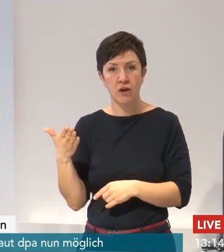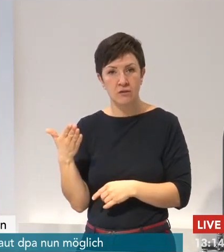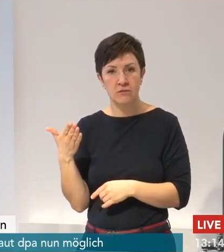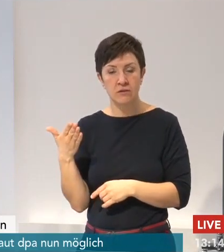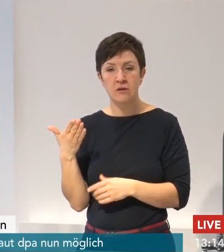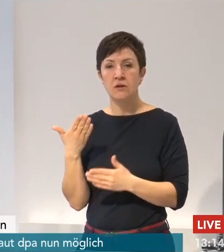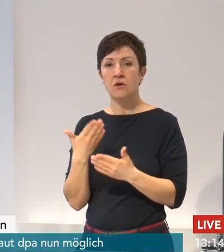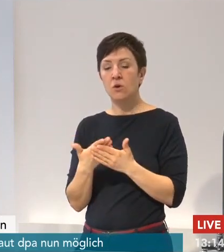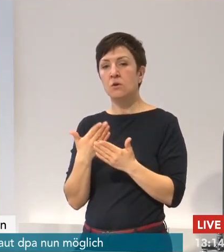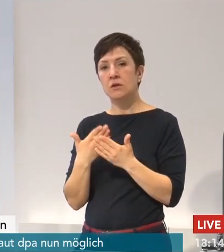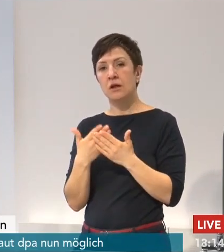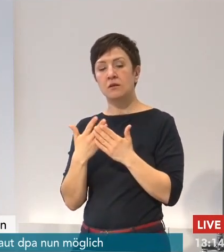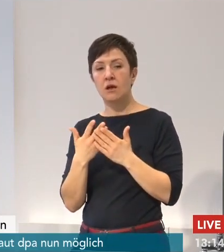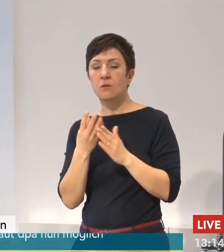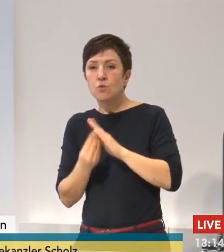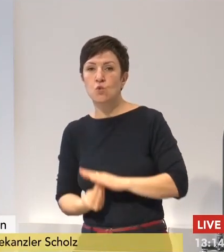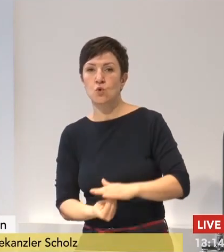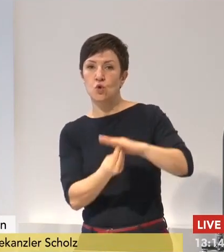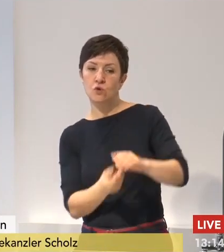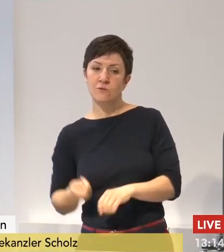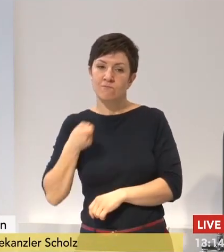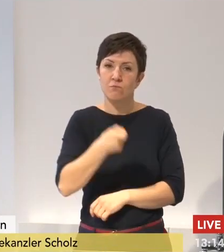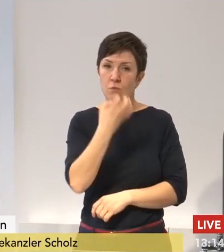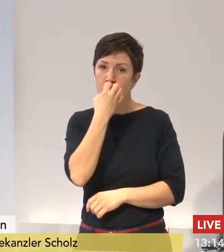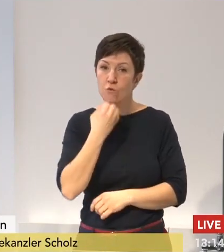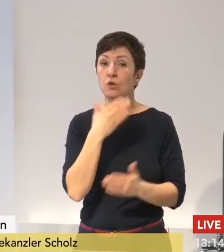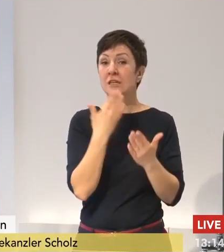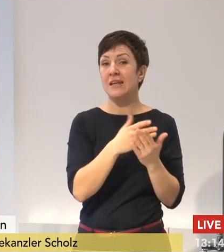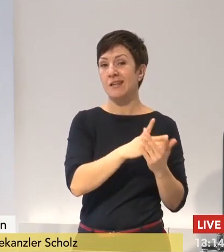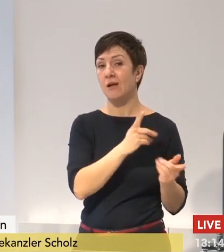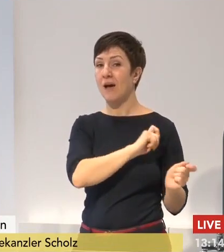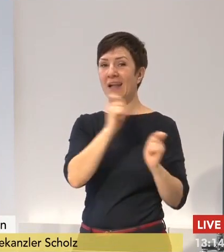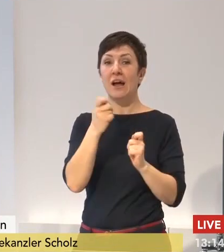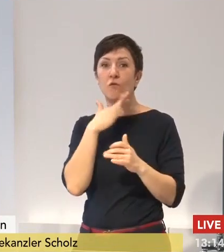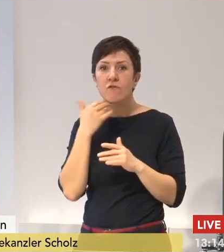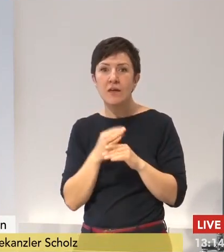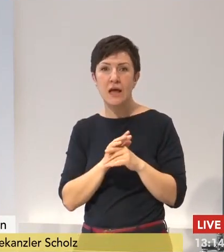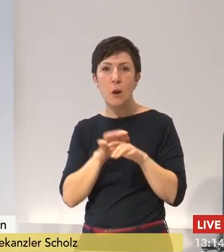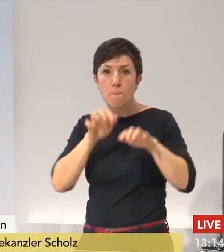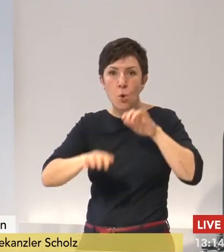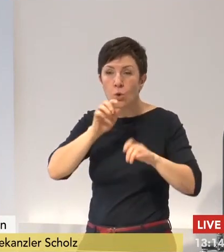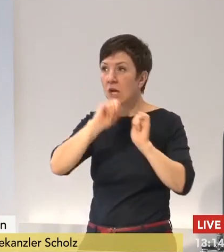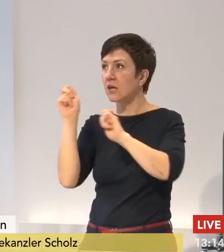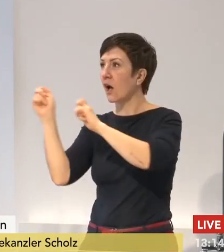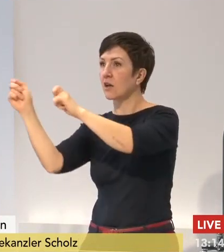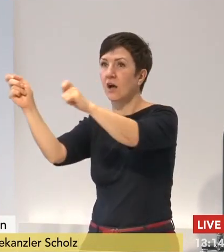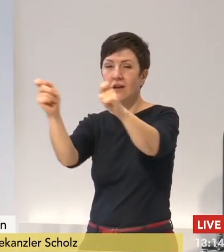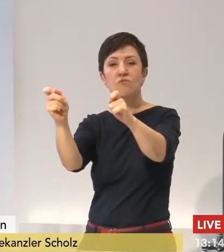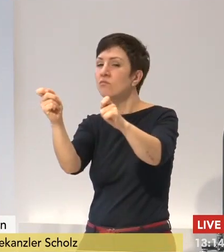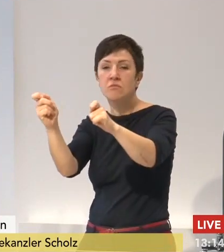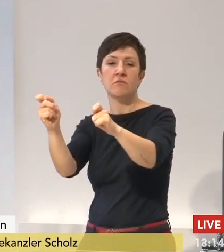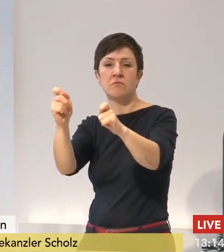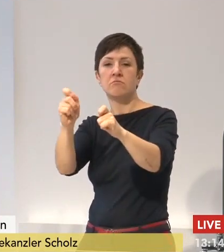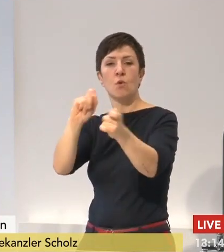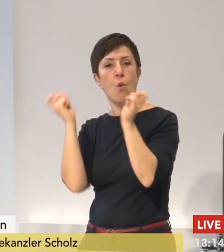Auszahlung von Hilfen ebenfalls auch benötigt, ist am Ende diese Perspektive. Und deshalb diese richtige Überlegung innerhalb der Landesregierung,